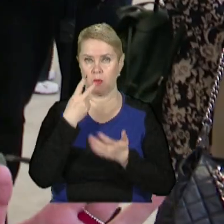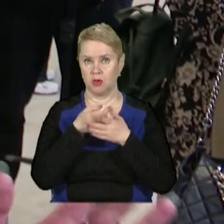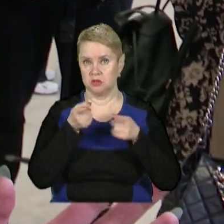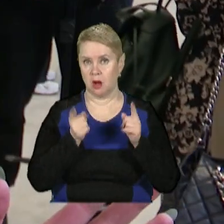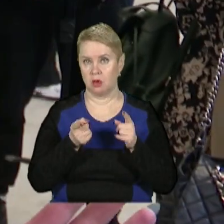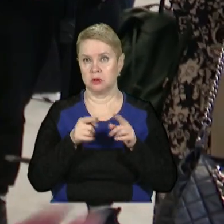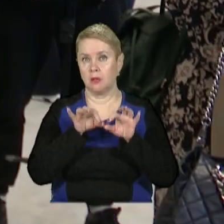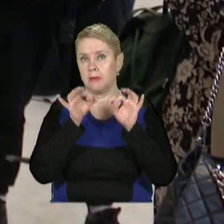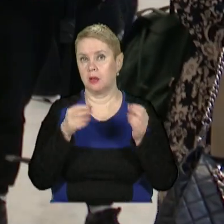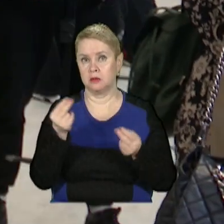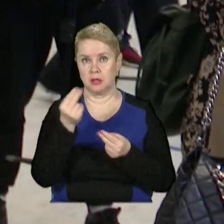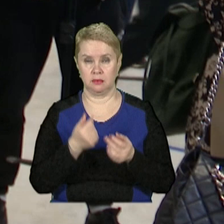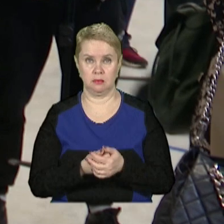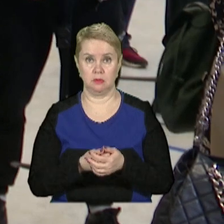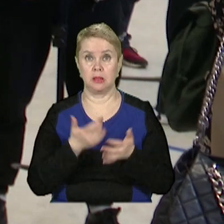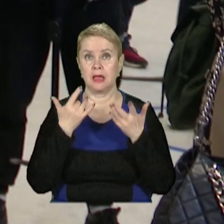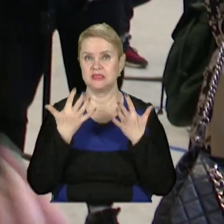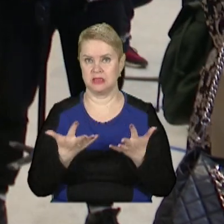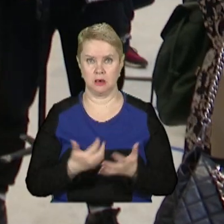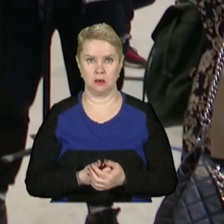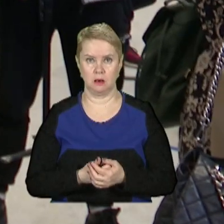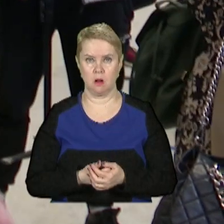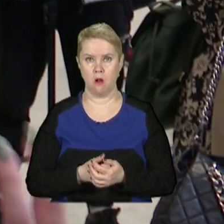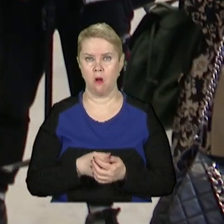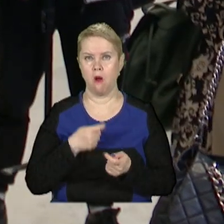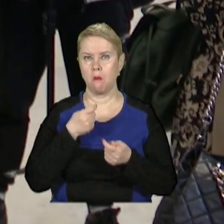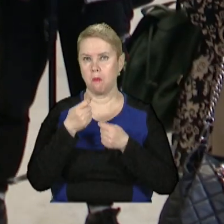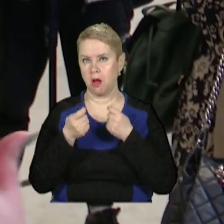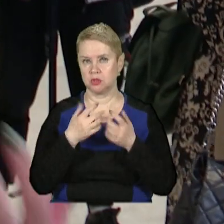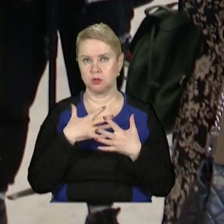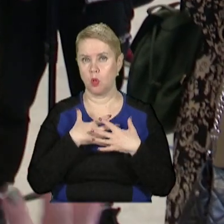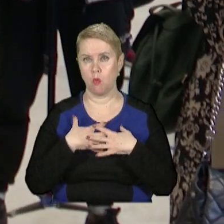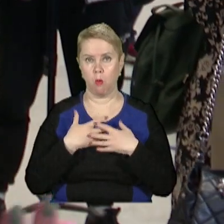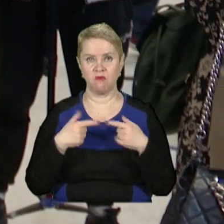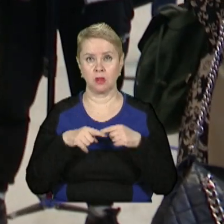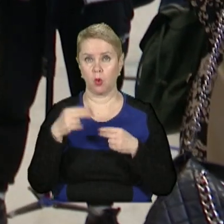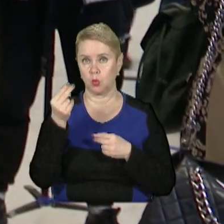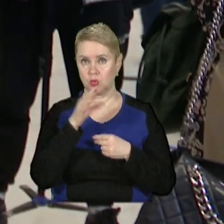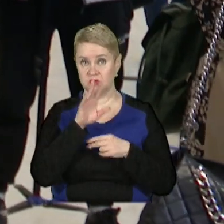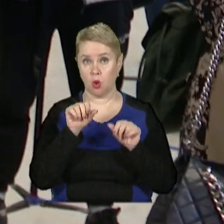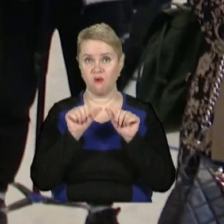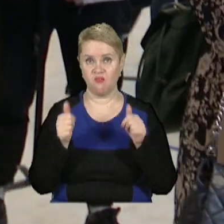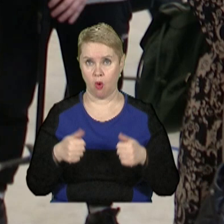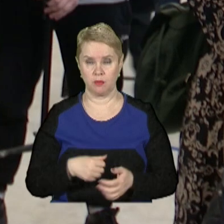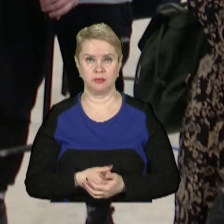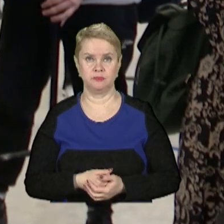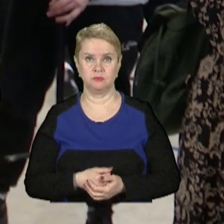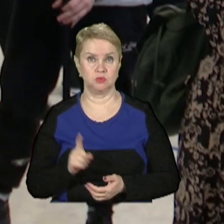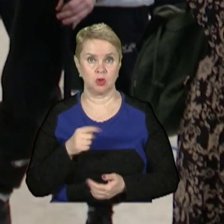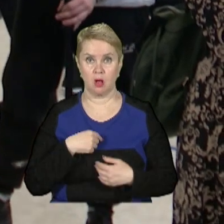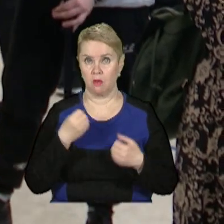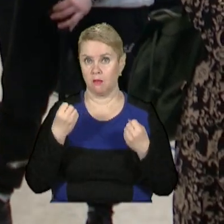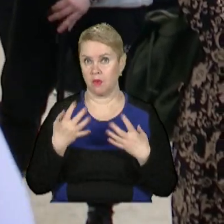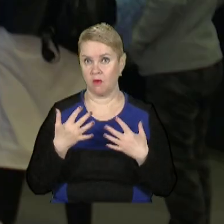справжні витвори мистецтва, які настільки обережні, настільки з любов'ю, і так художньо всі оформлені, що я